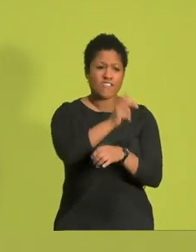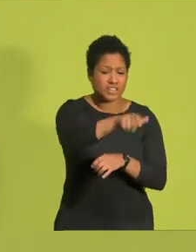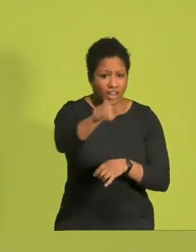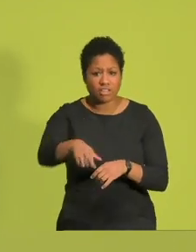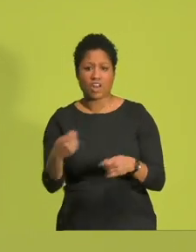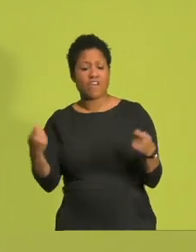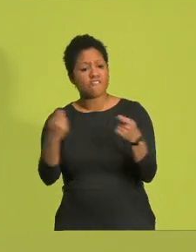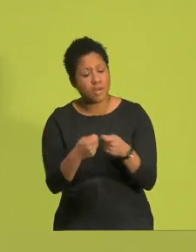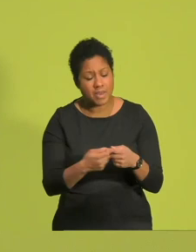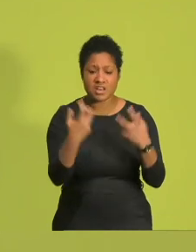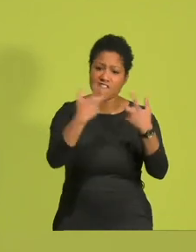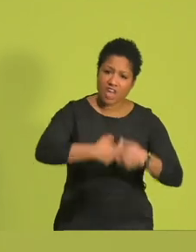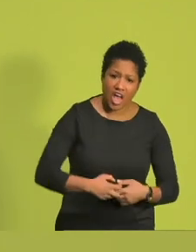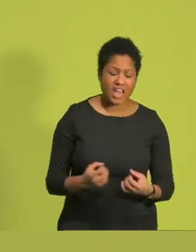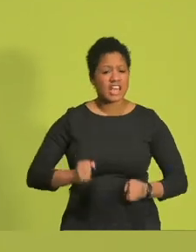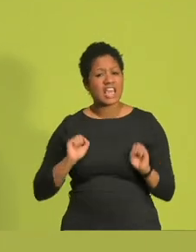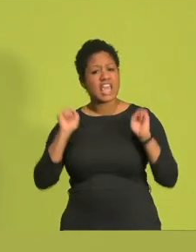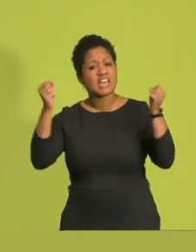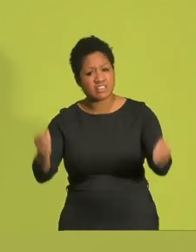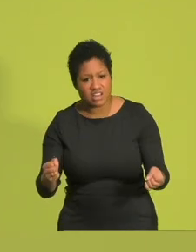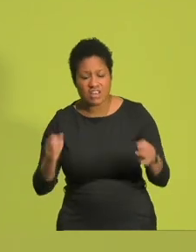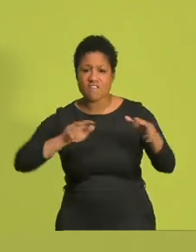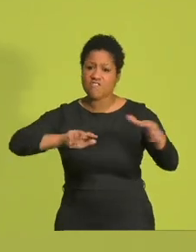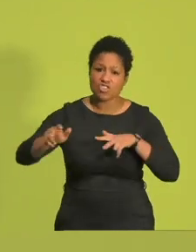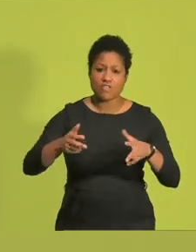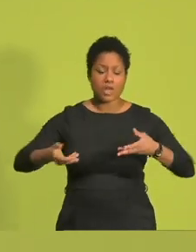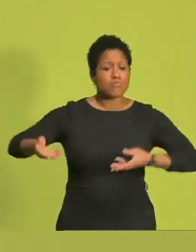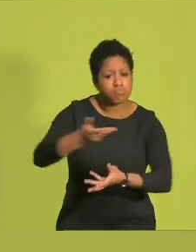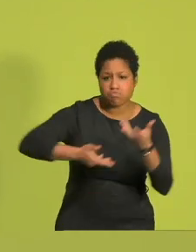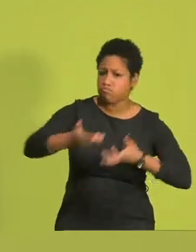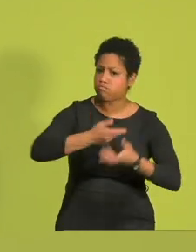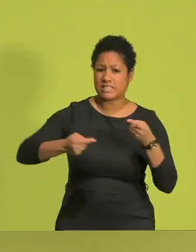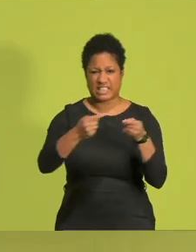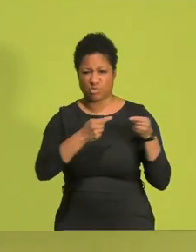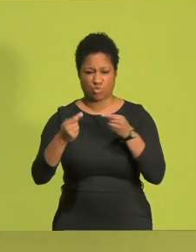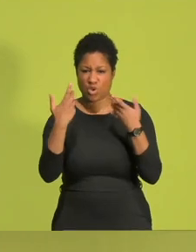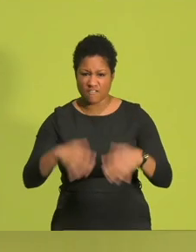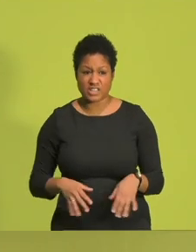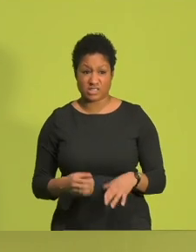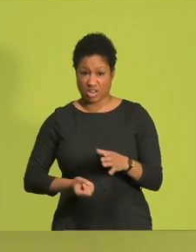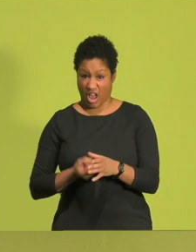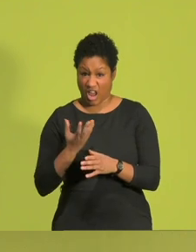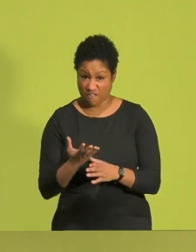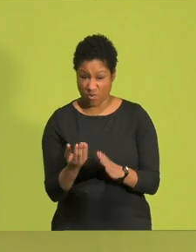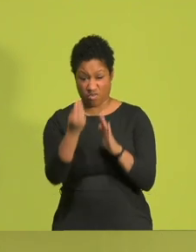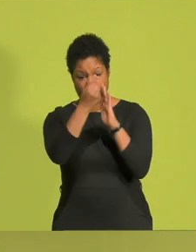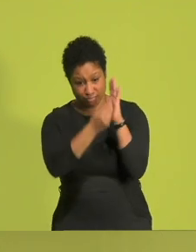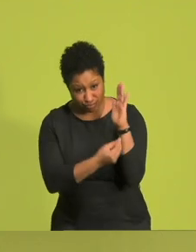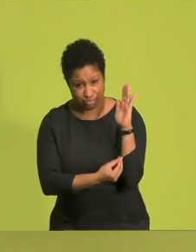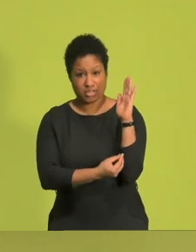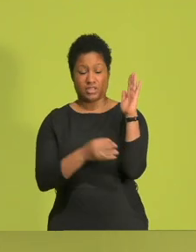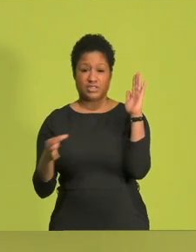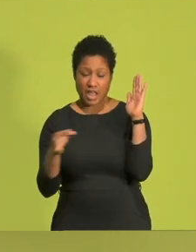Vereinen, Verbänden, Initiativen der Wirtschaft in Roundtables diskutiert. Und dieser Entwurf, liebe Freundinnen und Freunde, der wurde